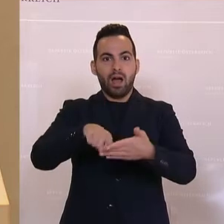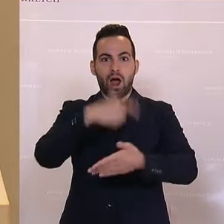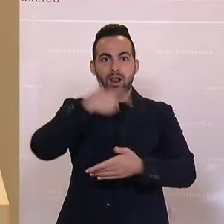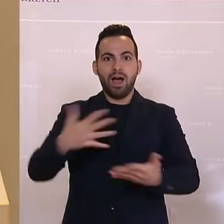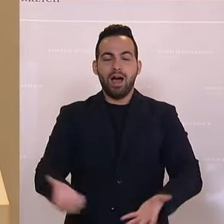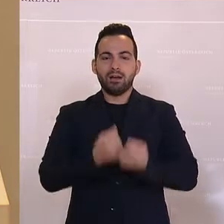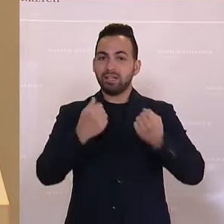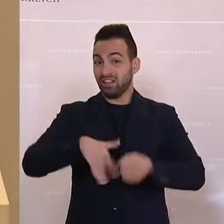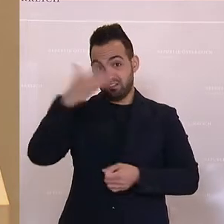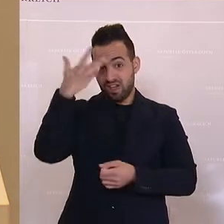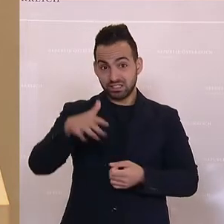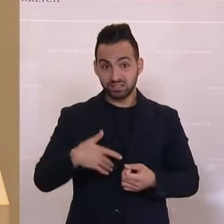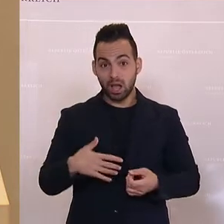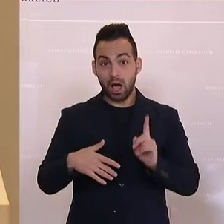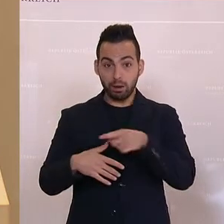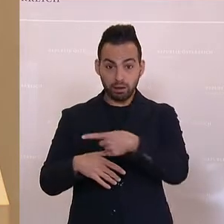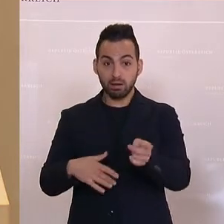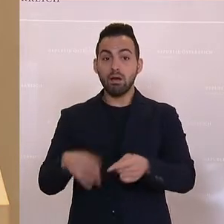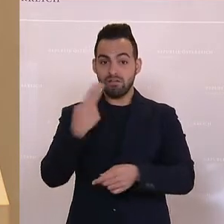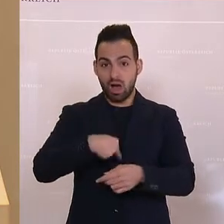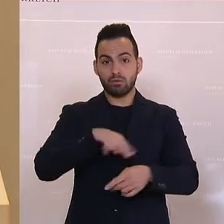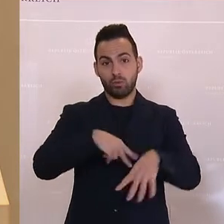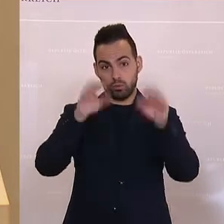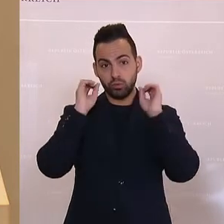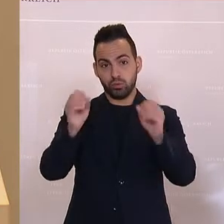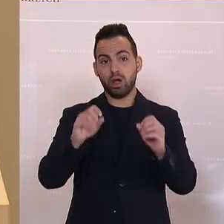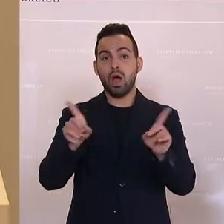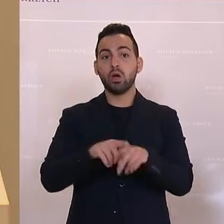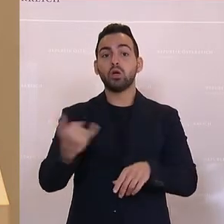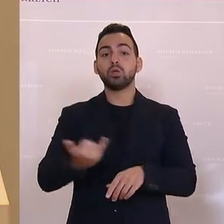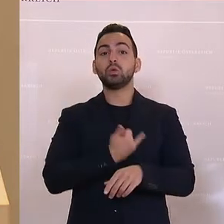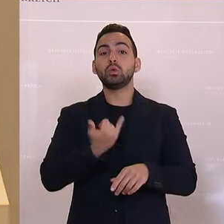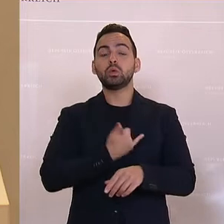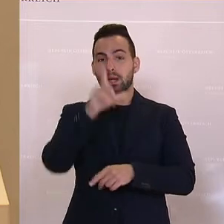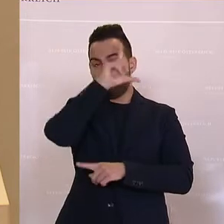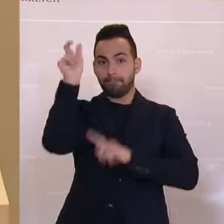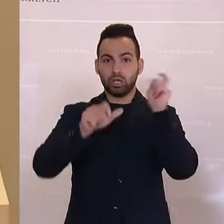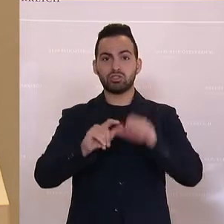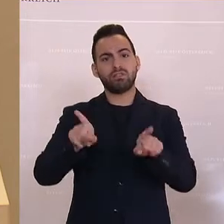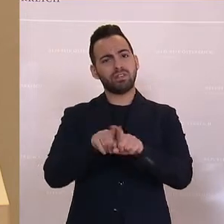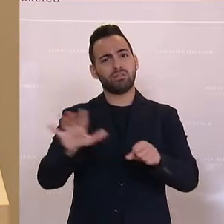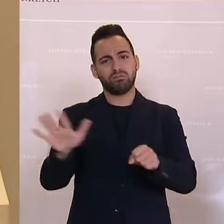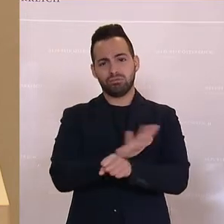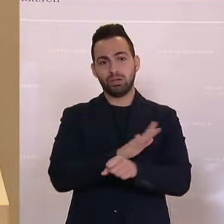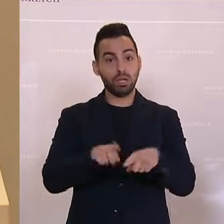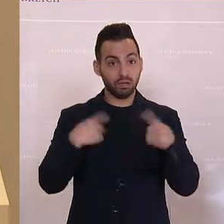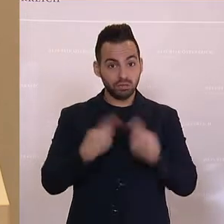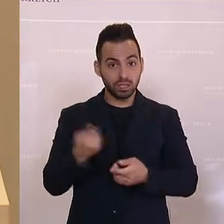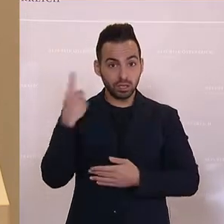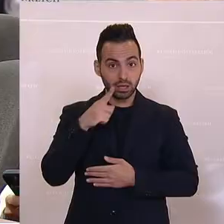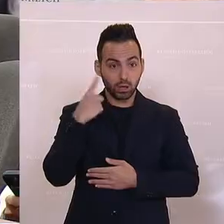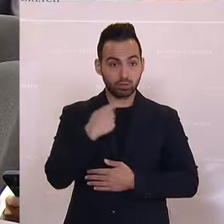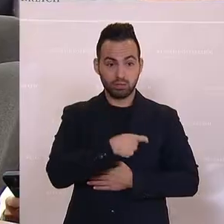Was es ist und was ich weiß, ist, dass es verantwortungslos ist und dass es auf dem Rücken der Jungen passiert. Und das kann nicht sein und wir Neos machen da nicht mit.